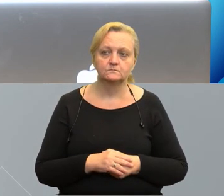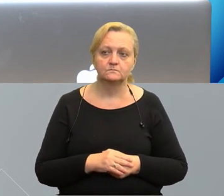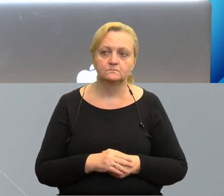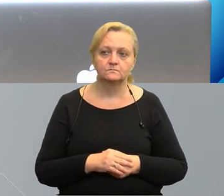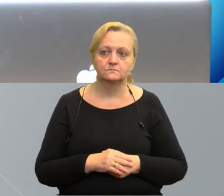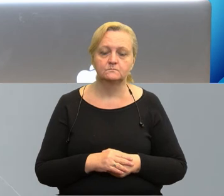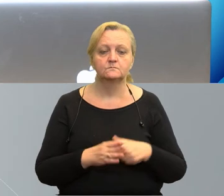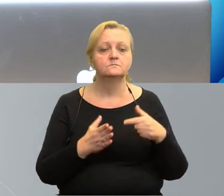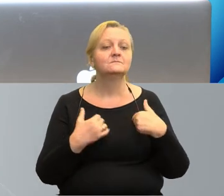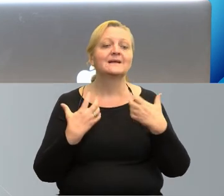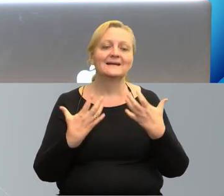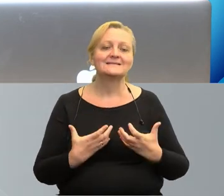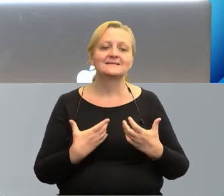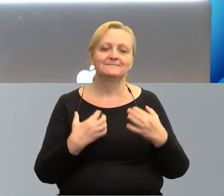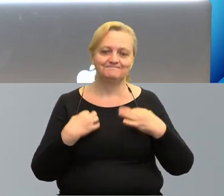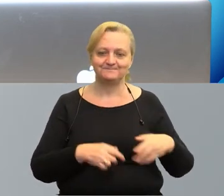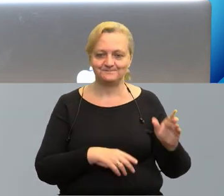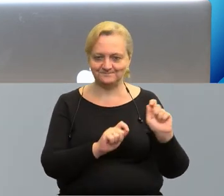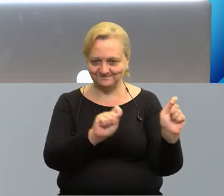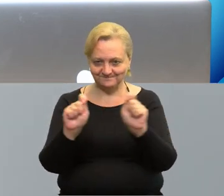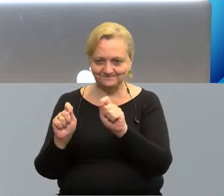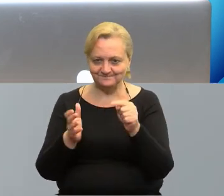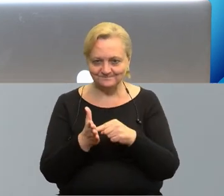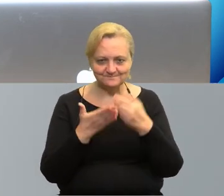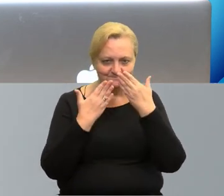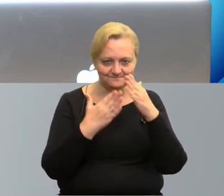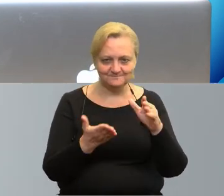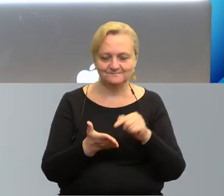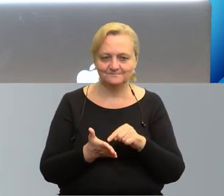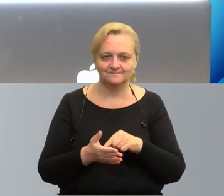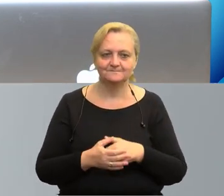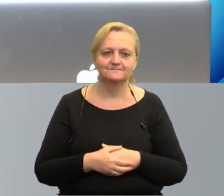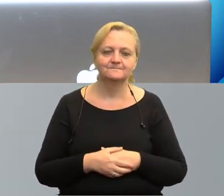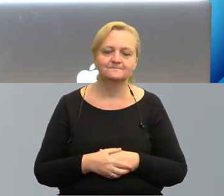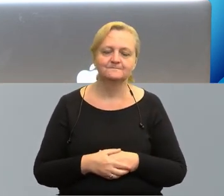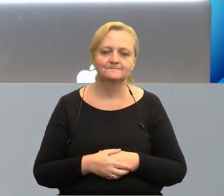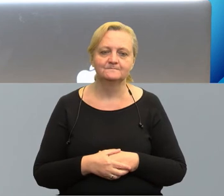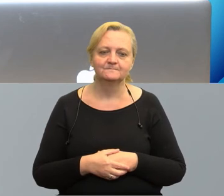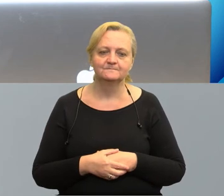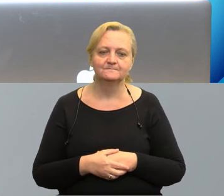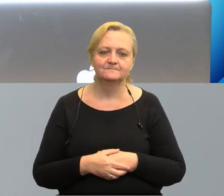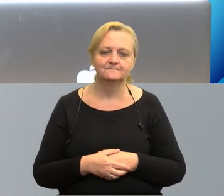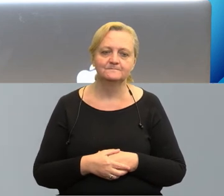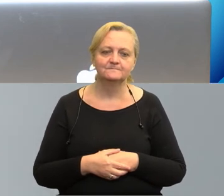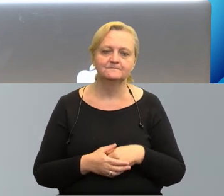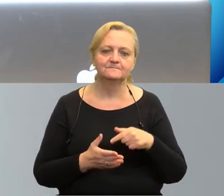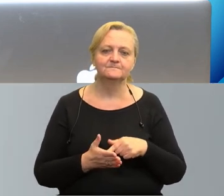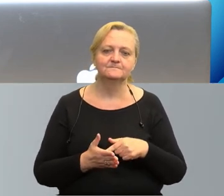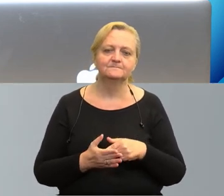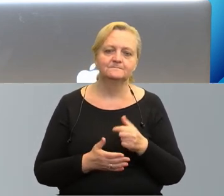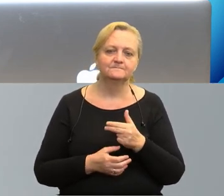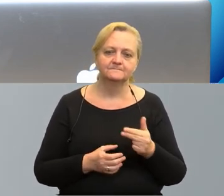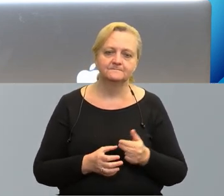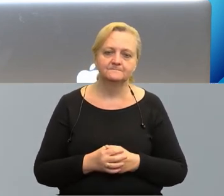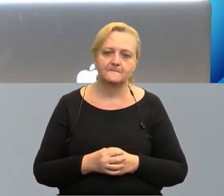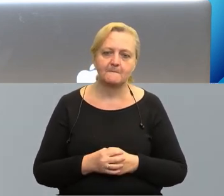To, na co chcielibyśmy Państwu zwrócić uwagę, to jest taka kwestia.